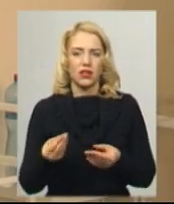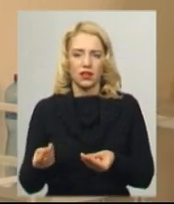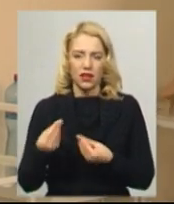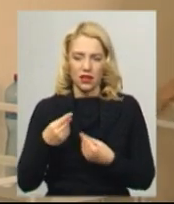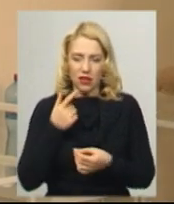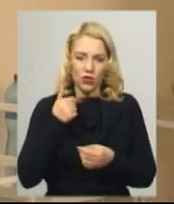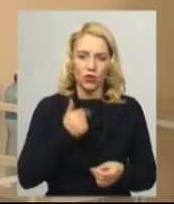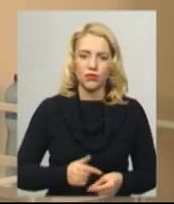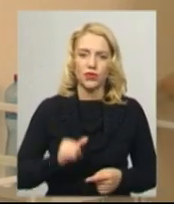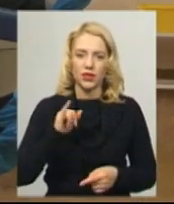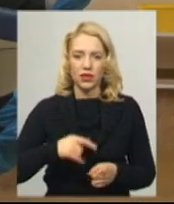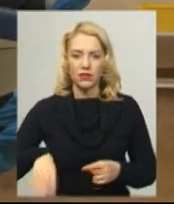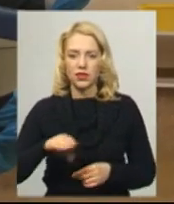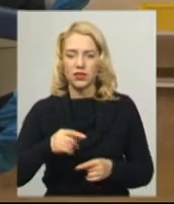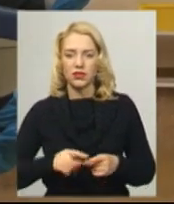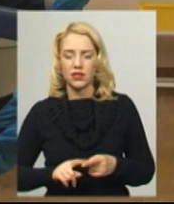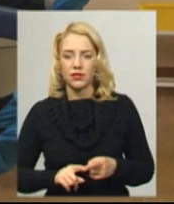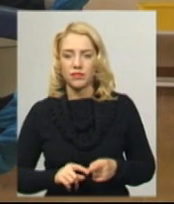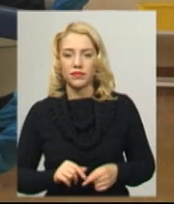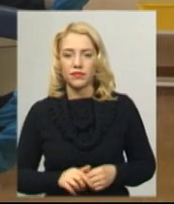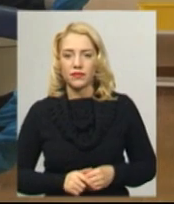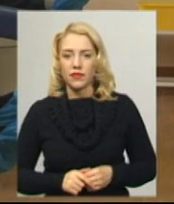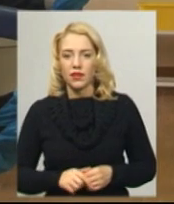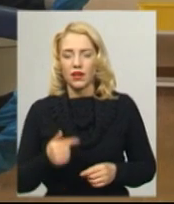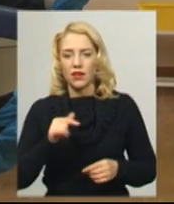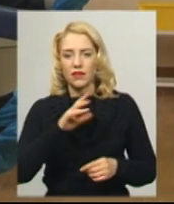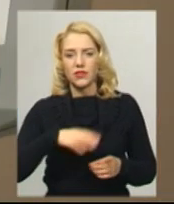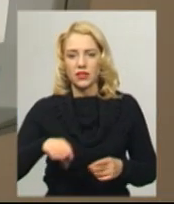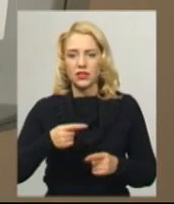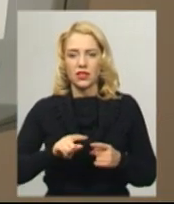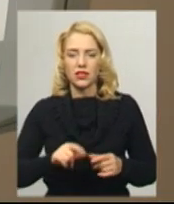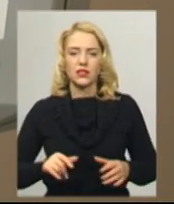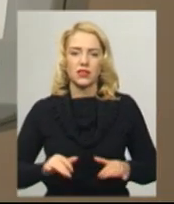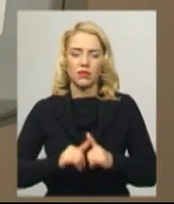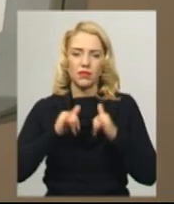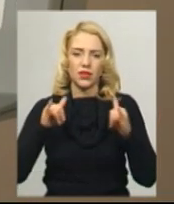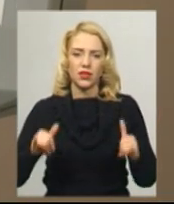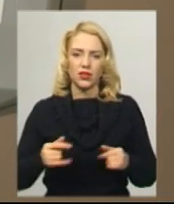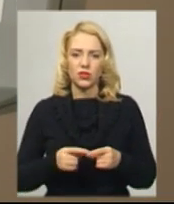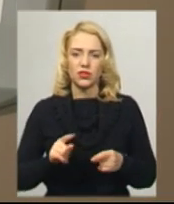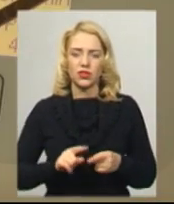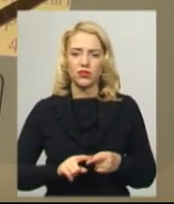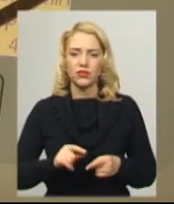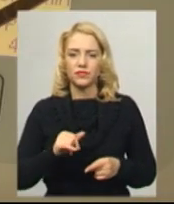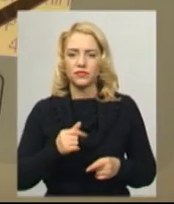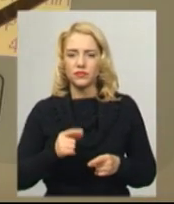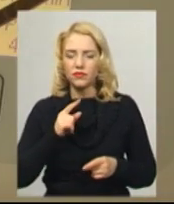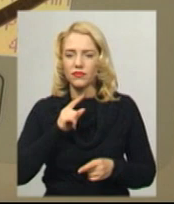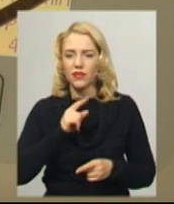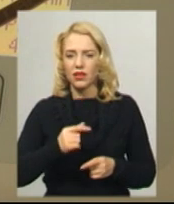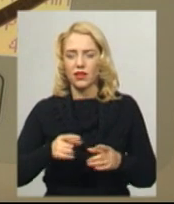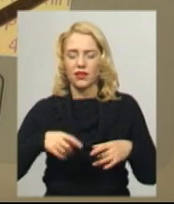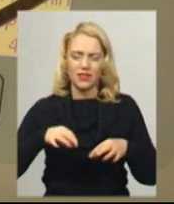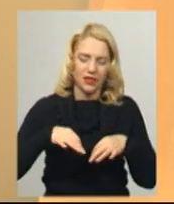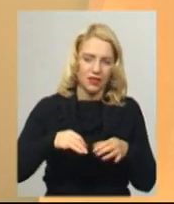і студенти. Потреба в крові та її компонентах збільшується, коли в лікарні області надходять травмовані, в тому числі й в дорожньо